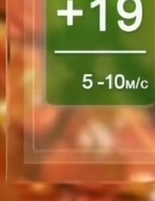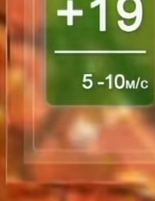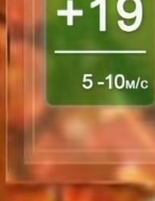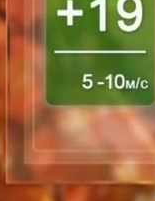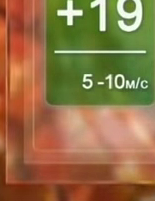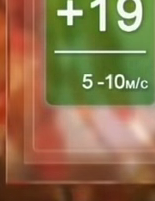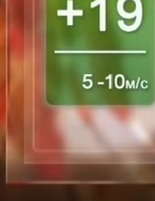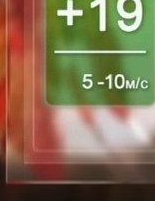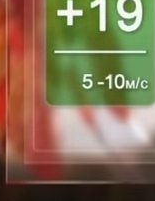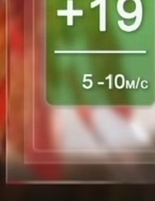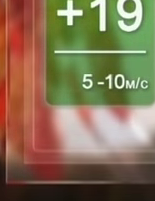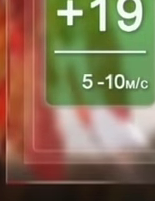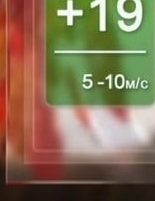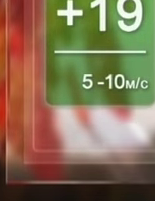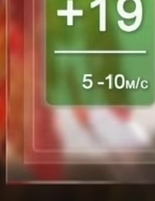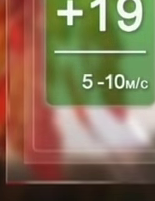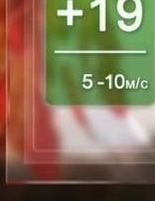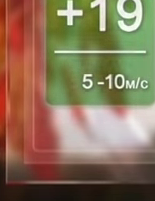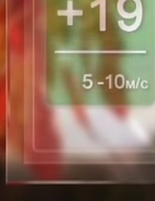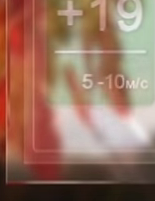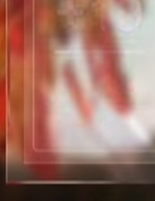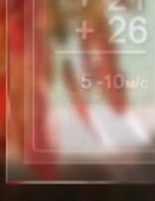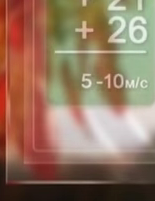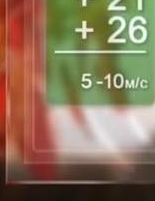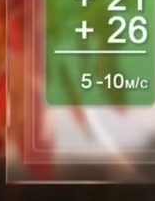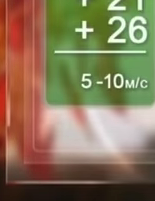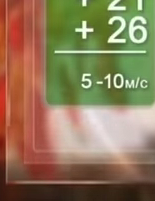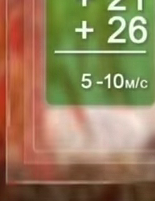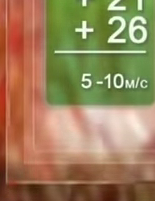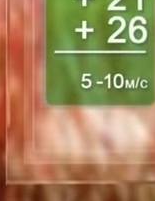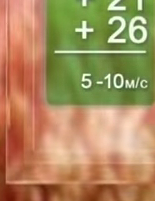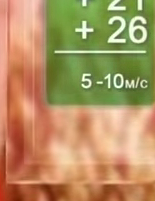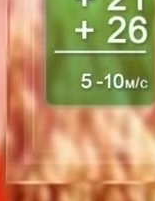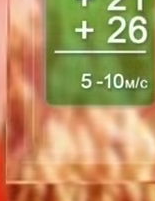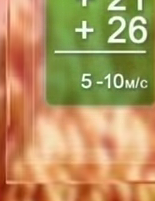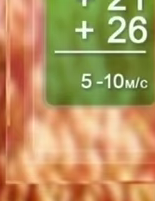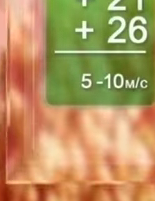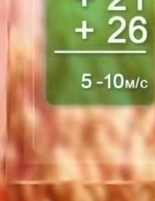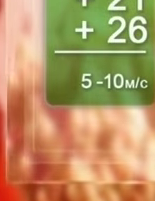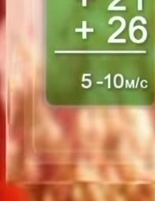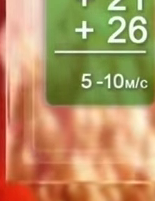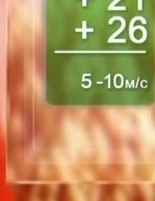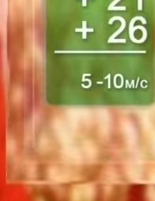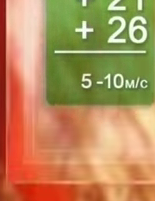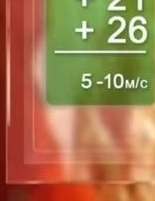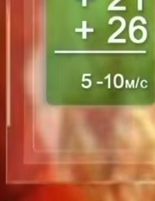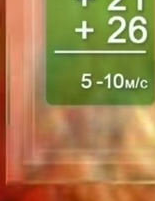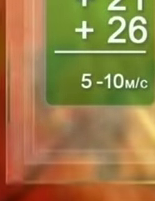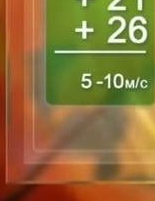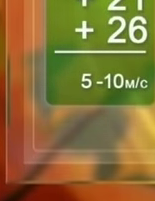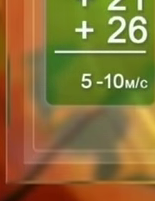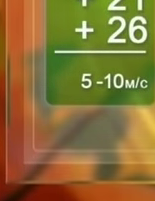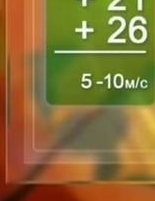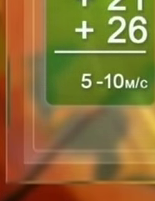-13, в день до 19-21 градуса. 6 вересня погода суттєво не зміниться. У наступні три доби